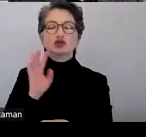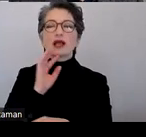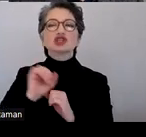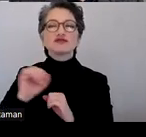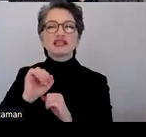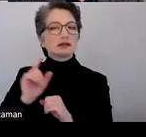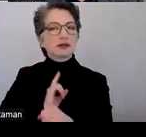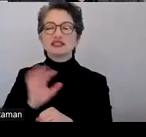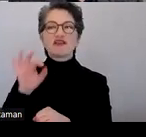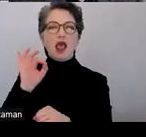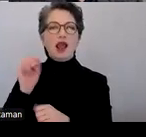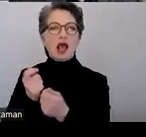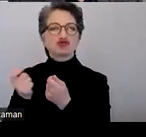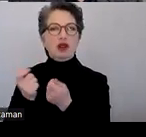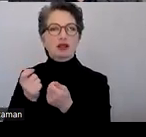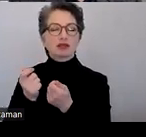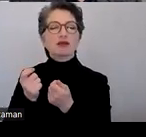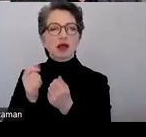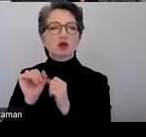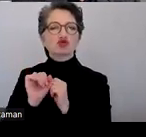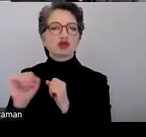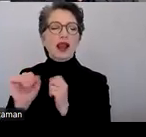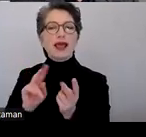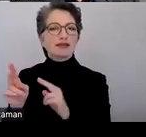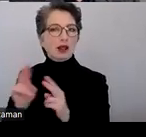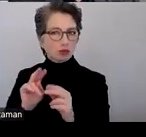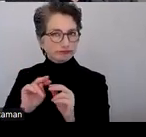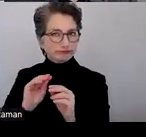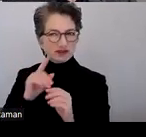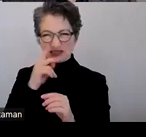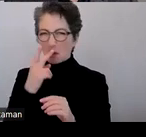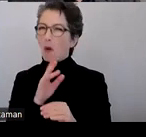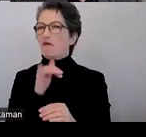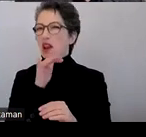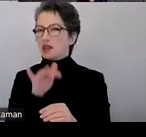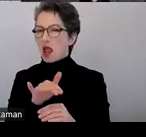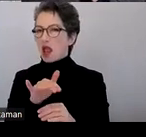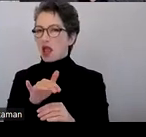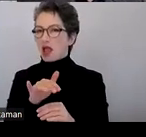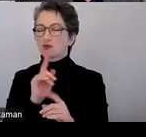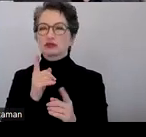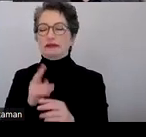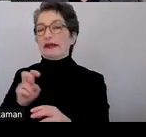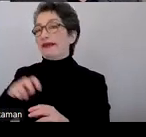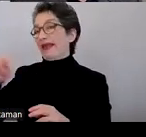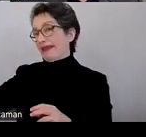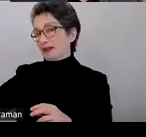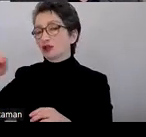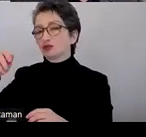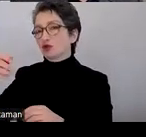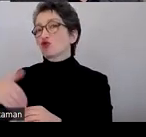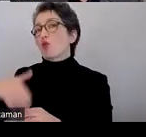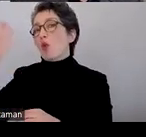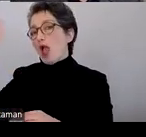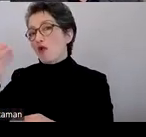Und dann kann man auch zum Beispiel sehr schnell Änderungen machen, wenn man sieht, da war noch ein Fehler drin und man muss nicht ins Studio gehen und es wieder neu aufnehmen.